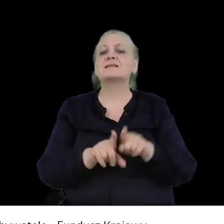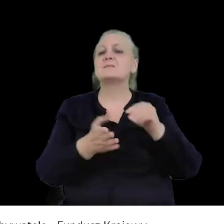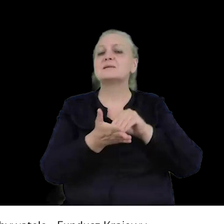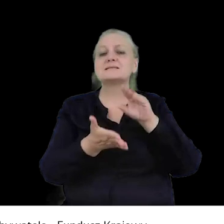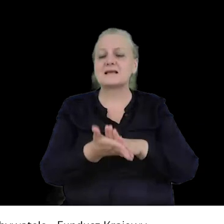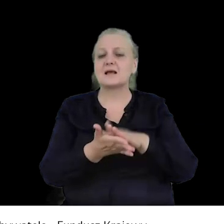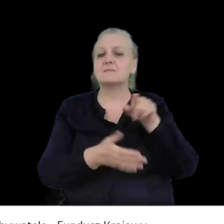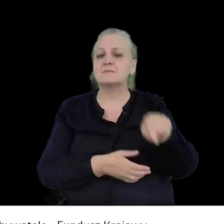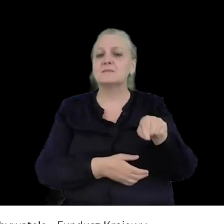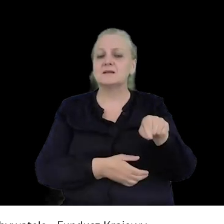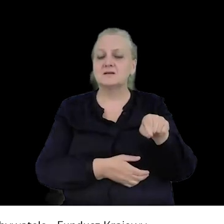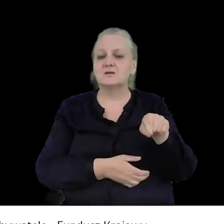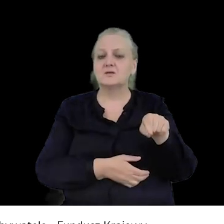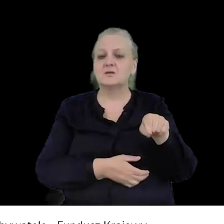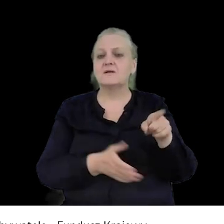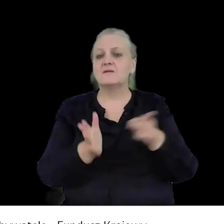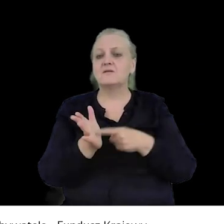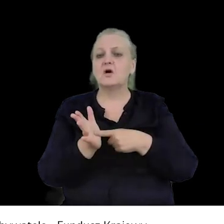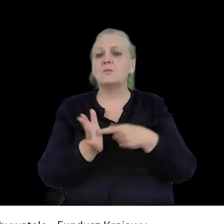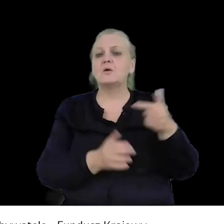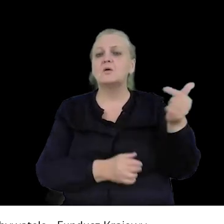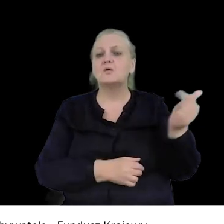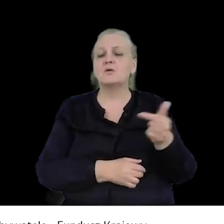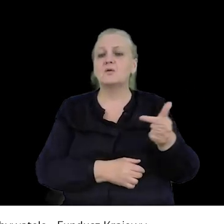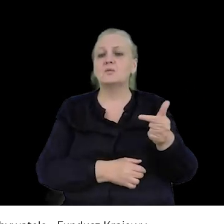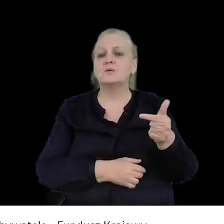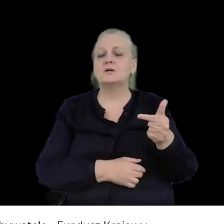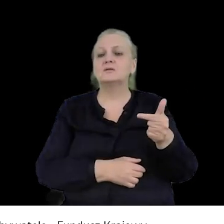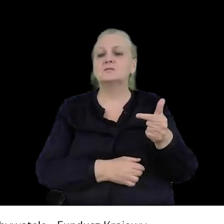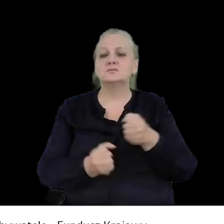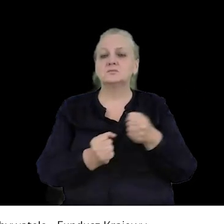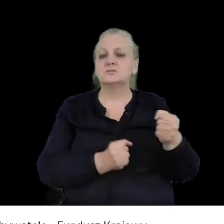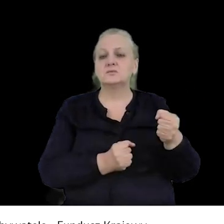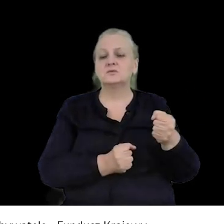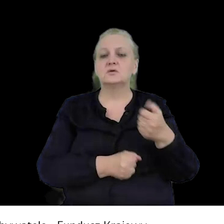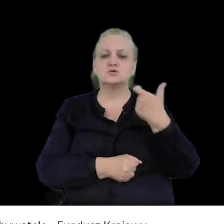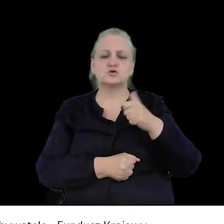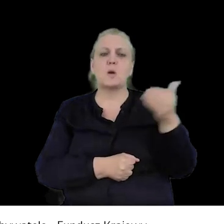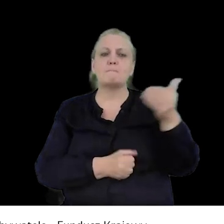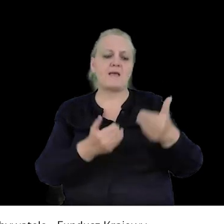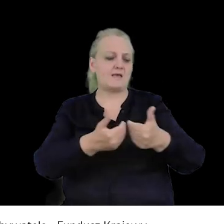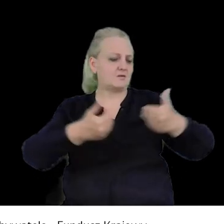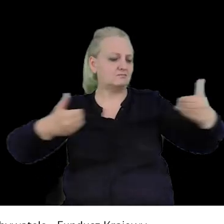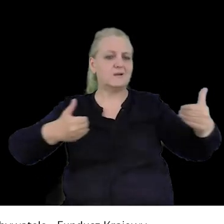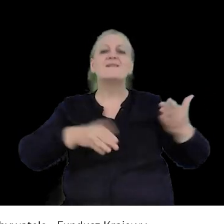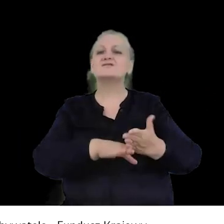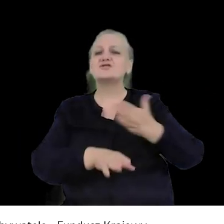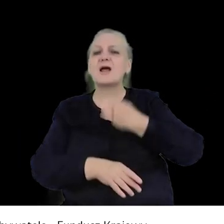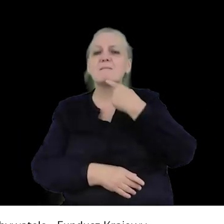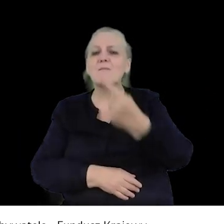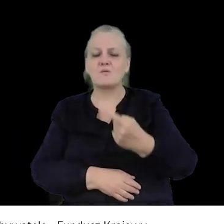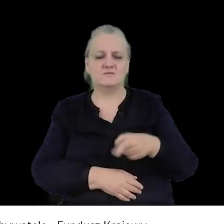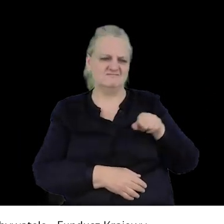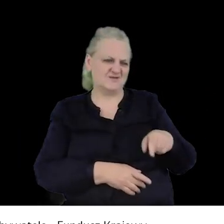te zapisy, które nakładają wymóg obowiązkowego zachowania 100-metrowego dystansu. Czyli to, o mówiłam wcześniej, że to też jest